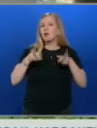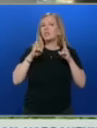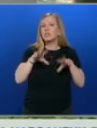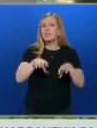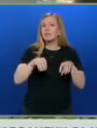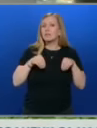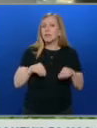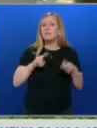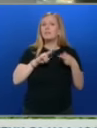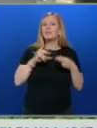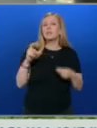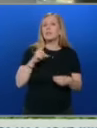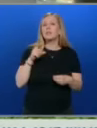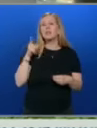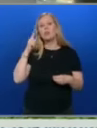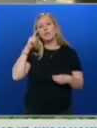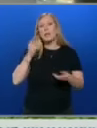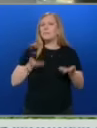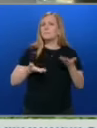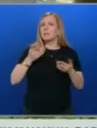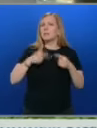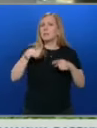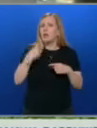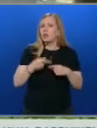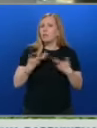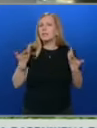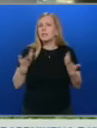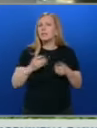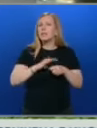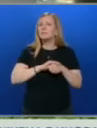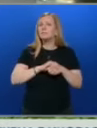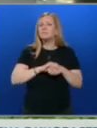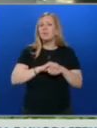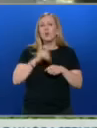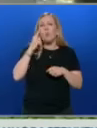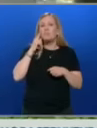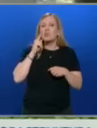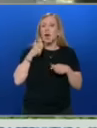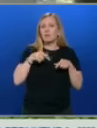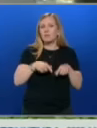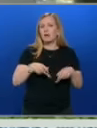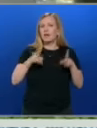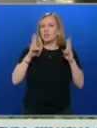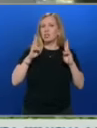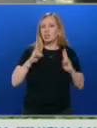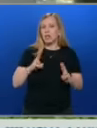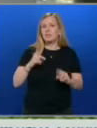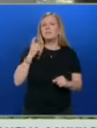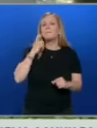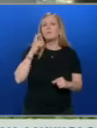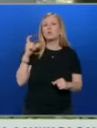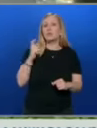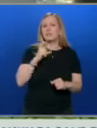ще вземе Висшия съдебен съвет, той ще прецени. След това дали да обжалва решението на прокурорската колегия за избора на Борислав Сарафов и